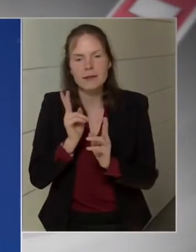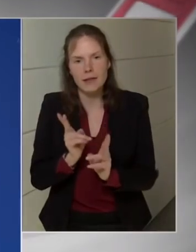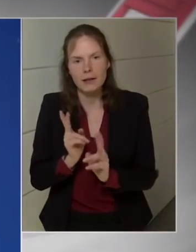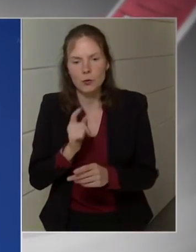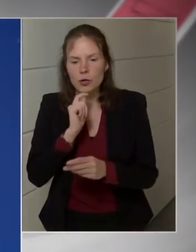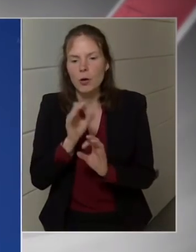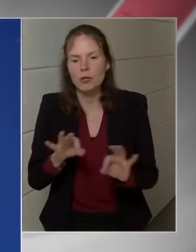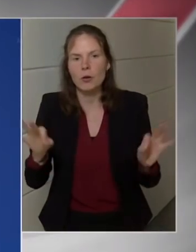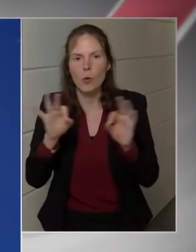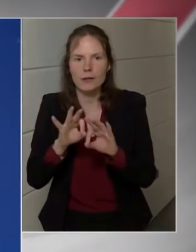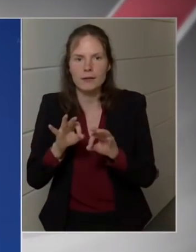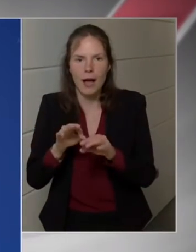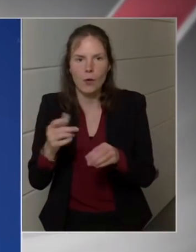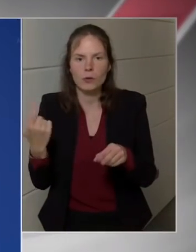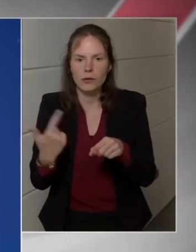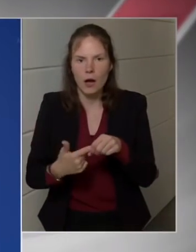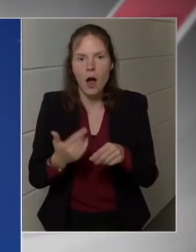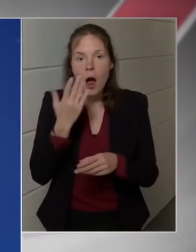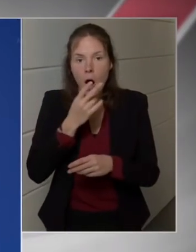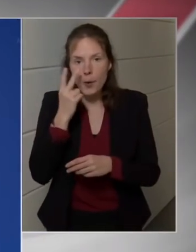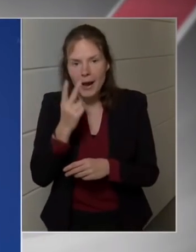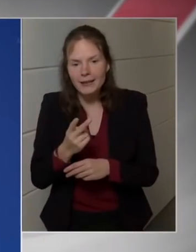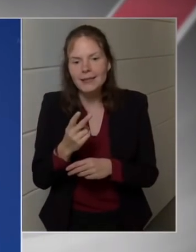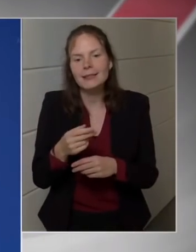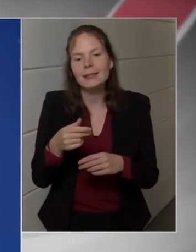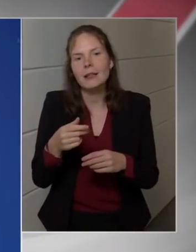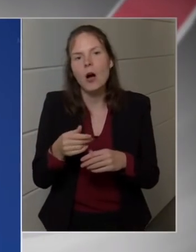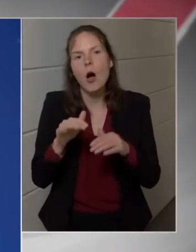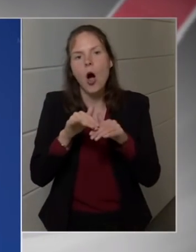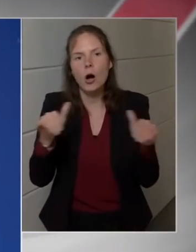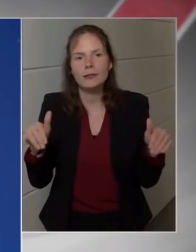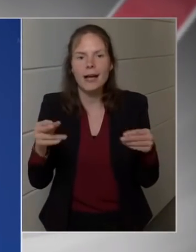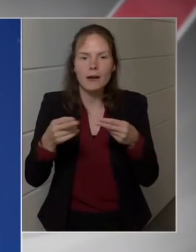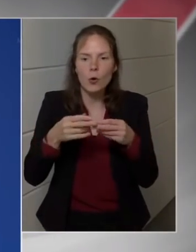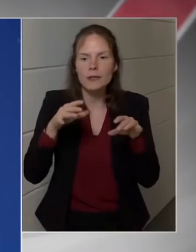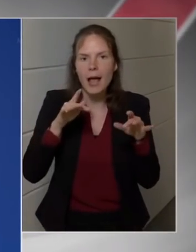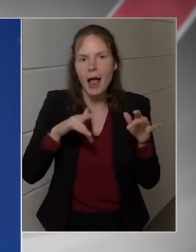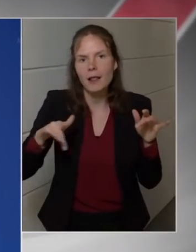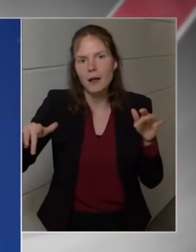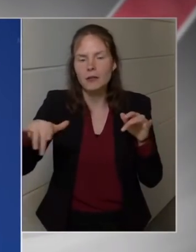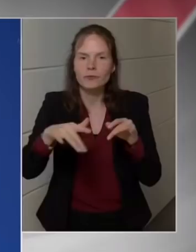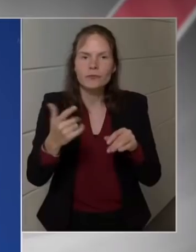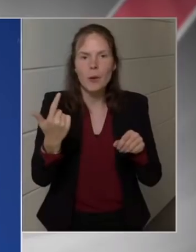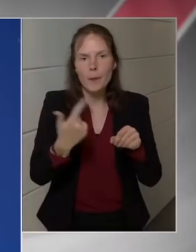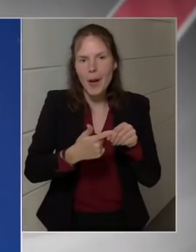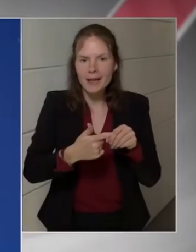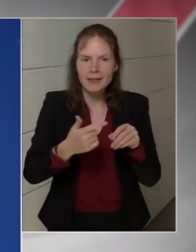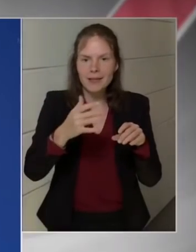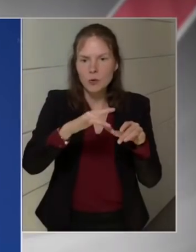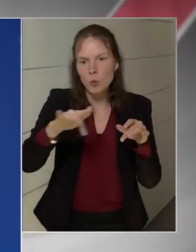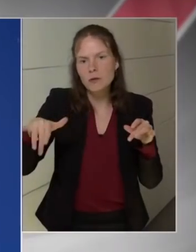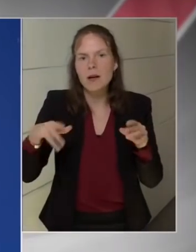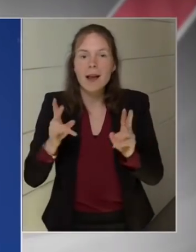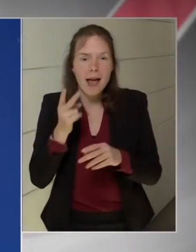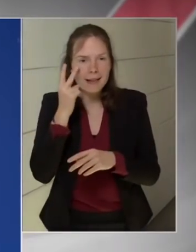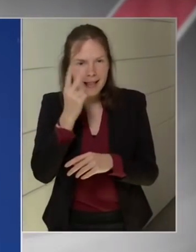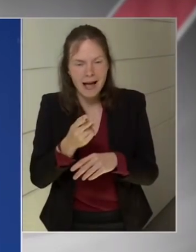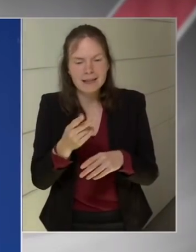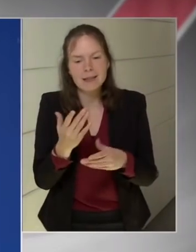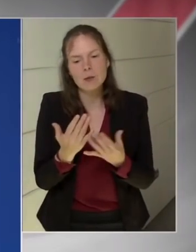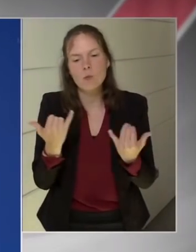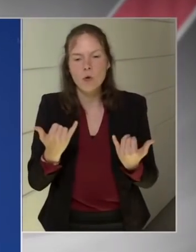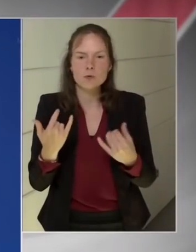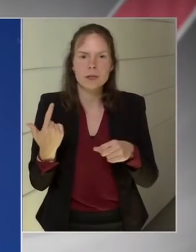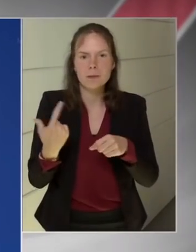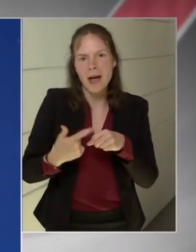forgalmi engedélyen rendelkező autóknak lesz lehetősége arra, hogy Magyarországon